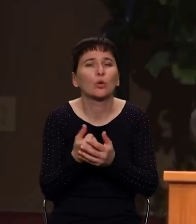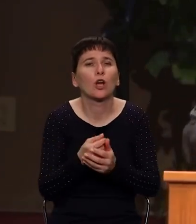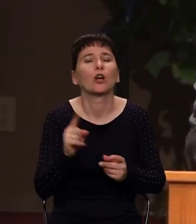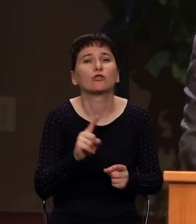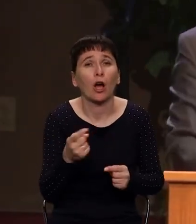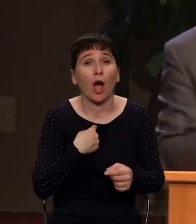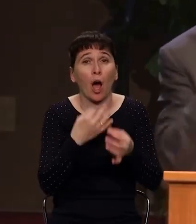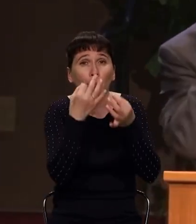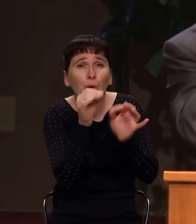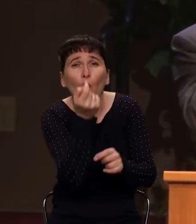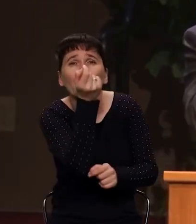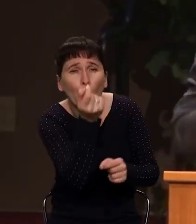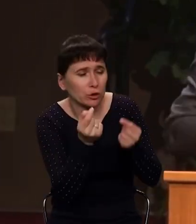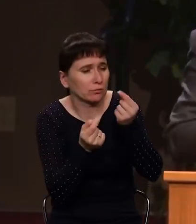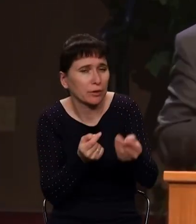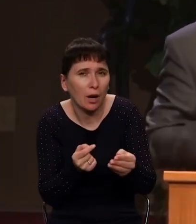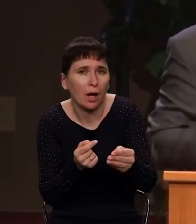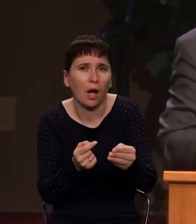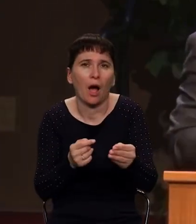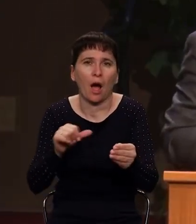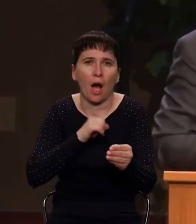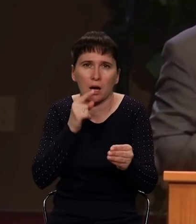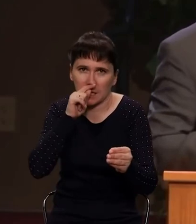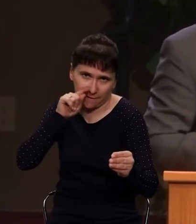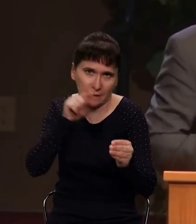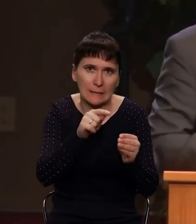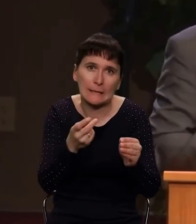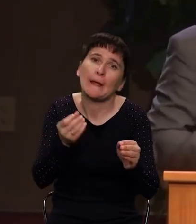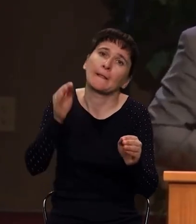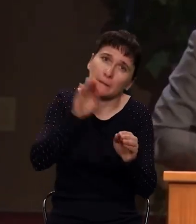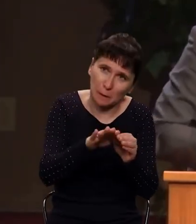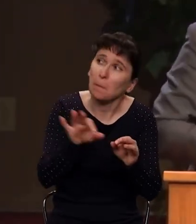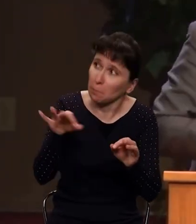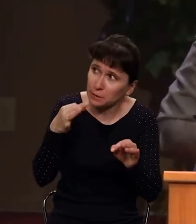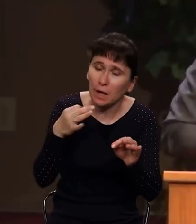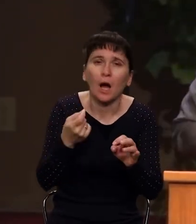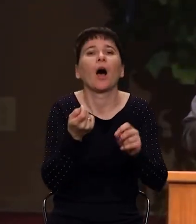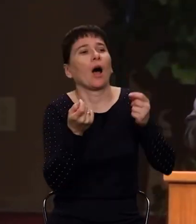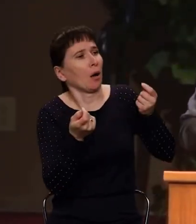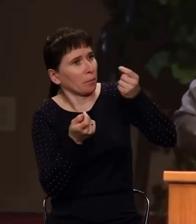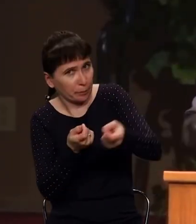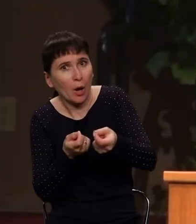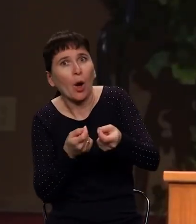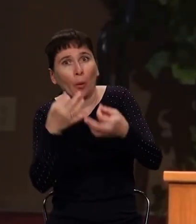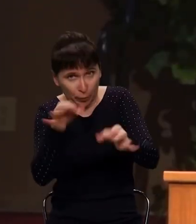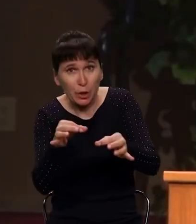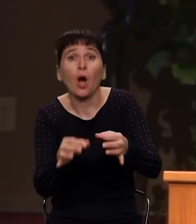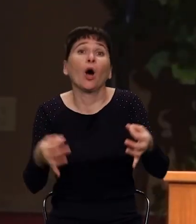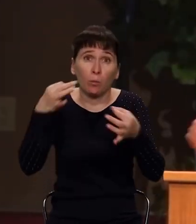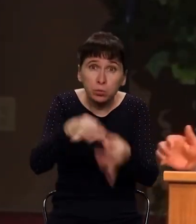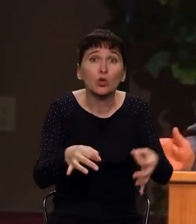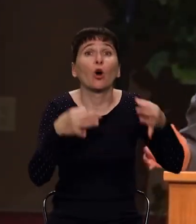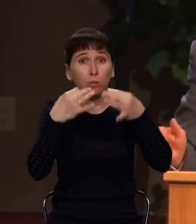маленькое в своей жизни. Друзья, скажите, пожалуйста, когда у нас, у нас, у наших родителей, у наших